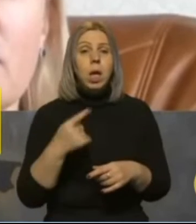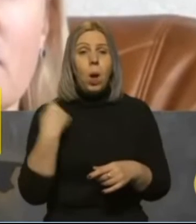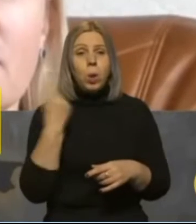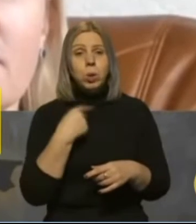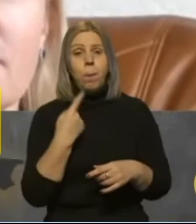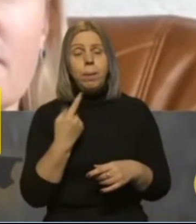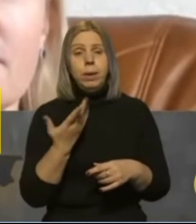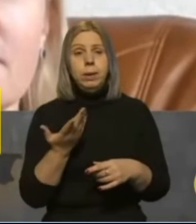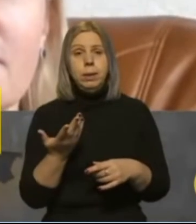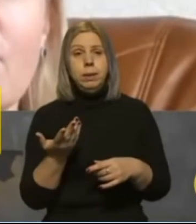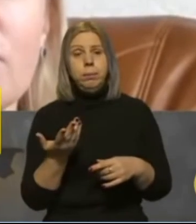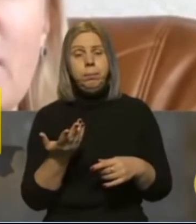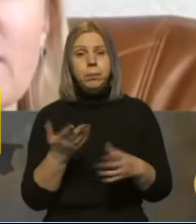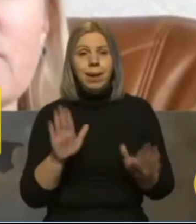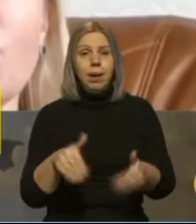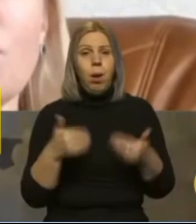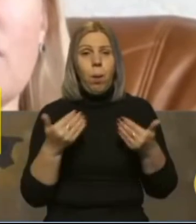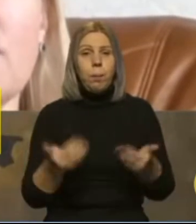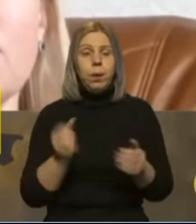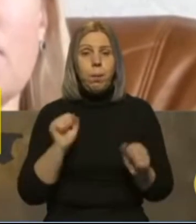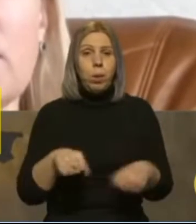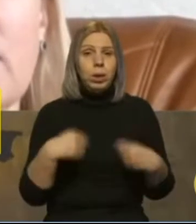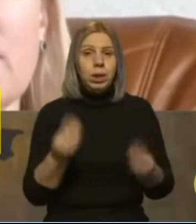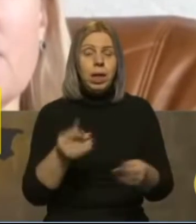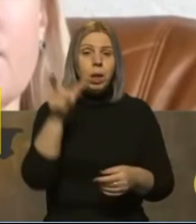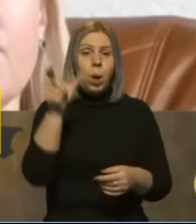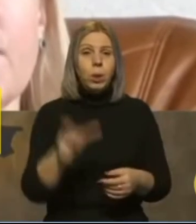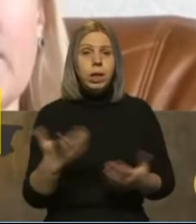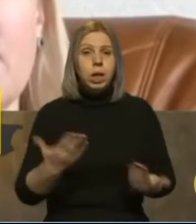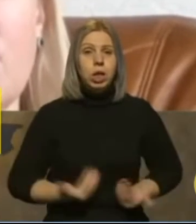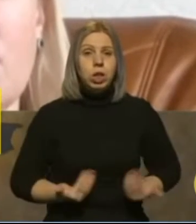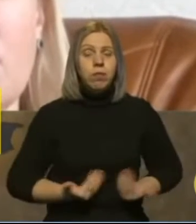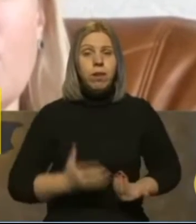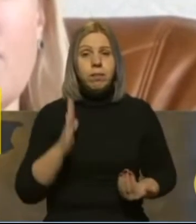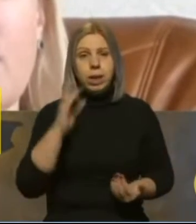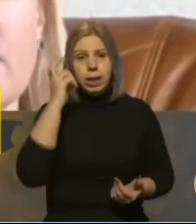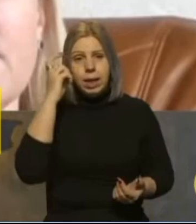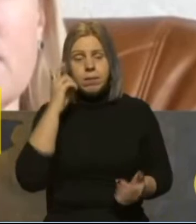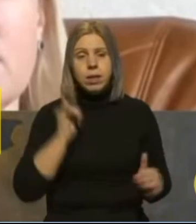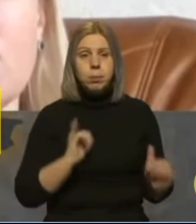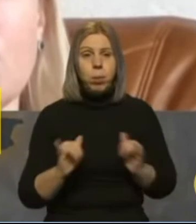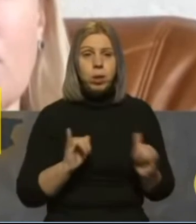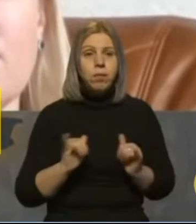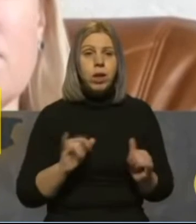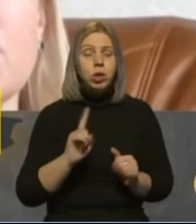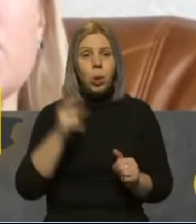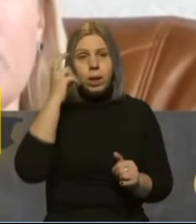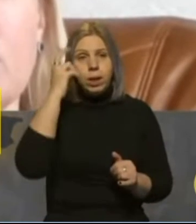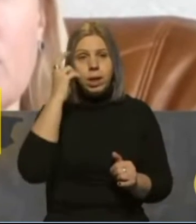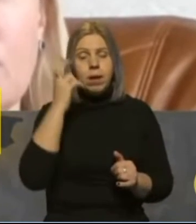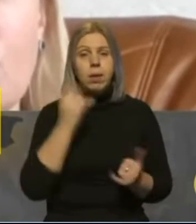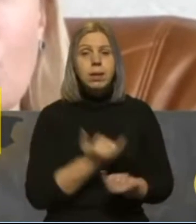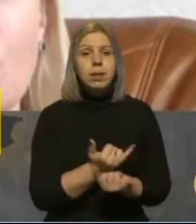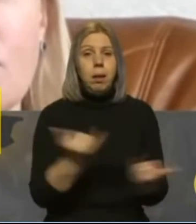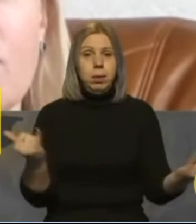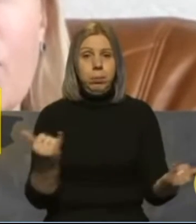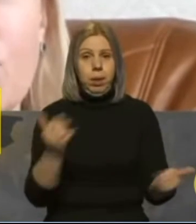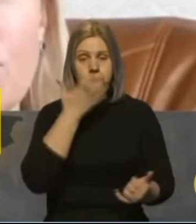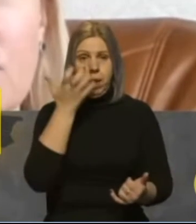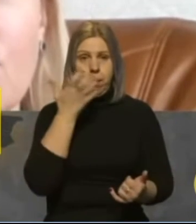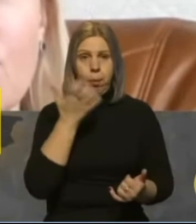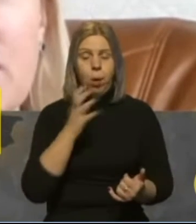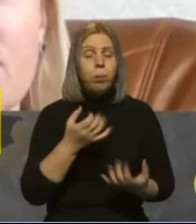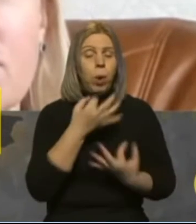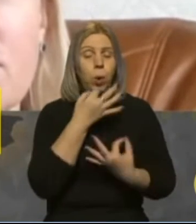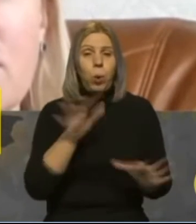особисті рекомендації може дати людина, яка живе в Києві і сподівається все-таки, що Київ забезпечить теплом